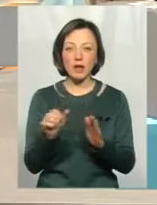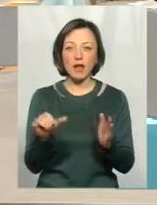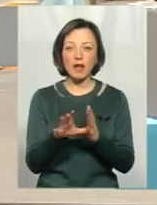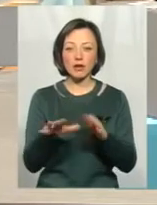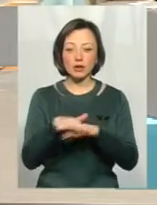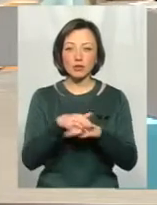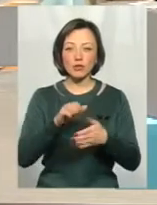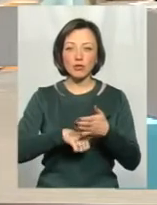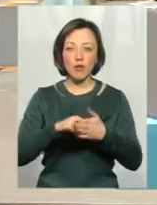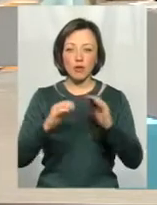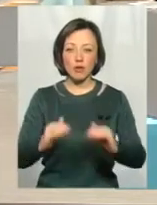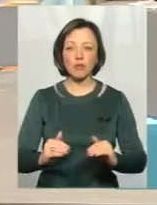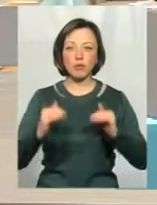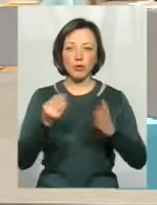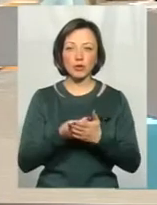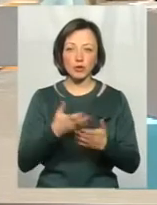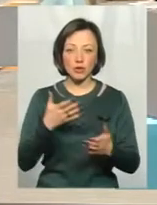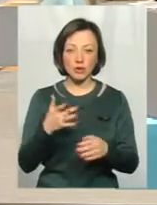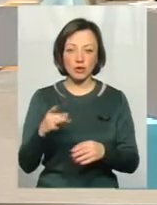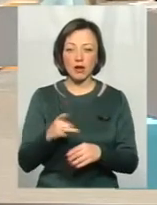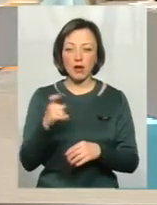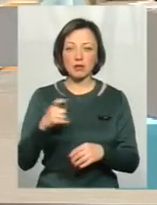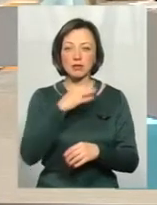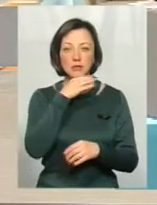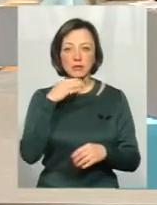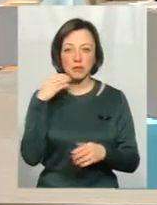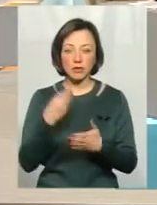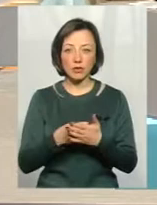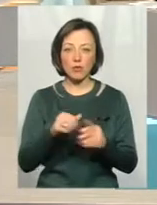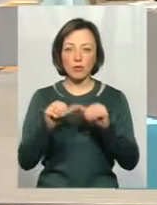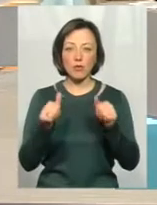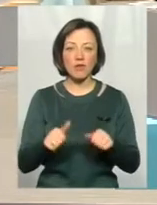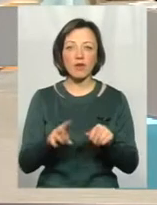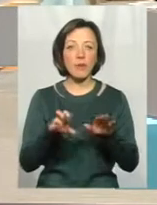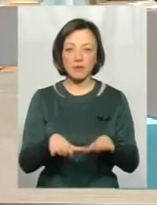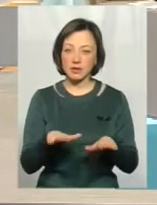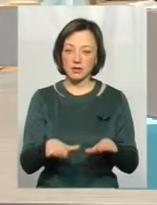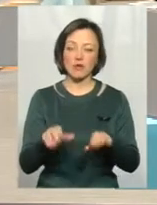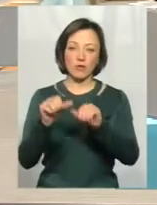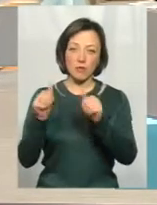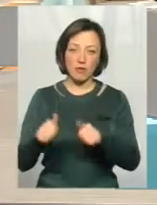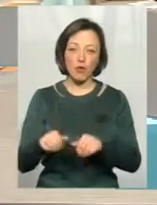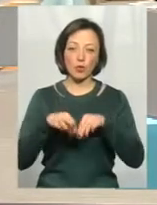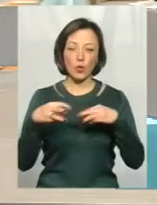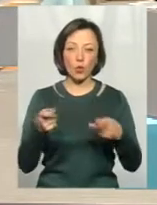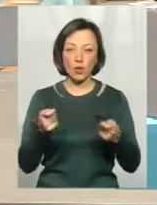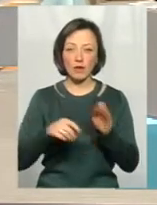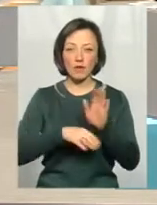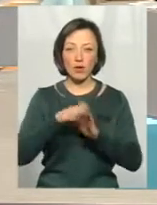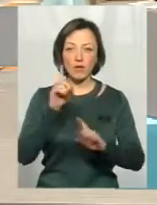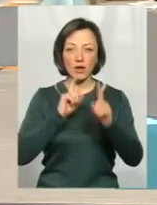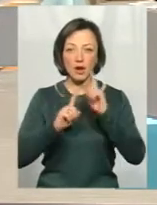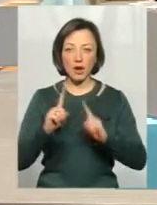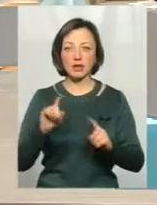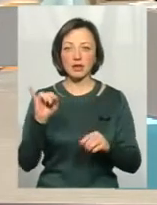подорожчання з 2014 року в рази на енергоносії, то вона формувалася не на місцях, то вона формувалася в уряді, Верховній Раді, і